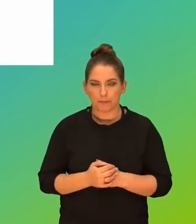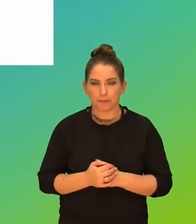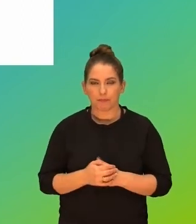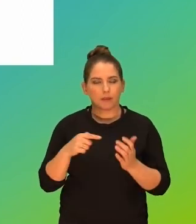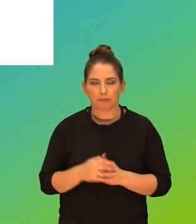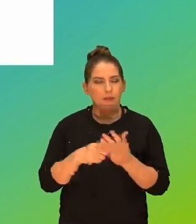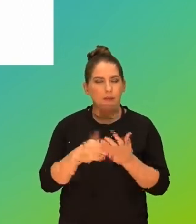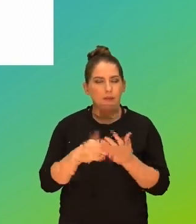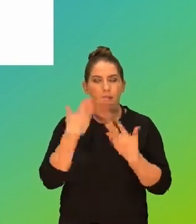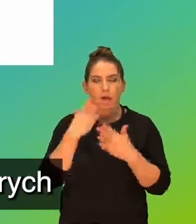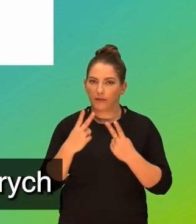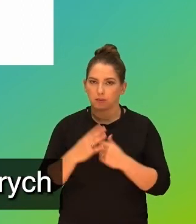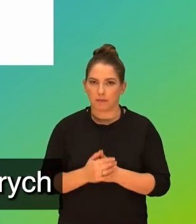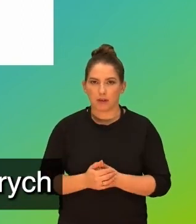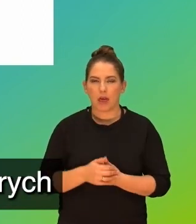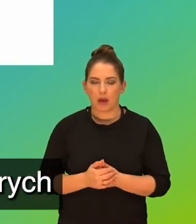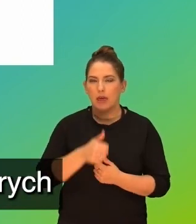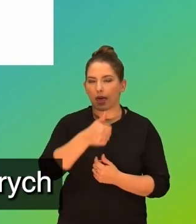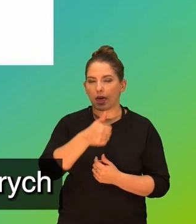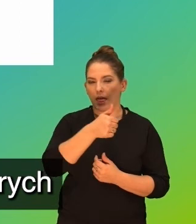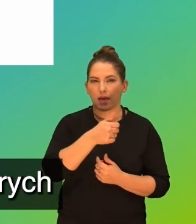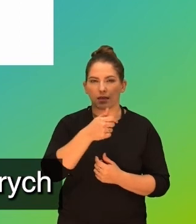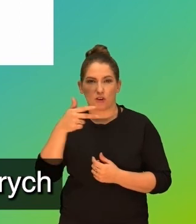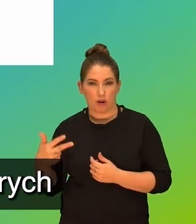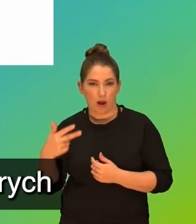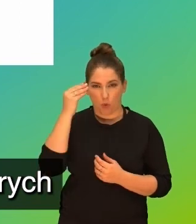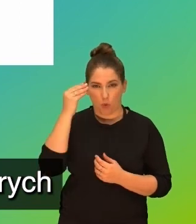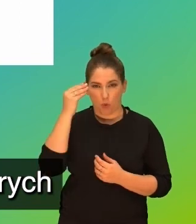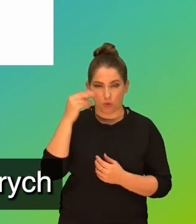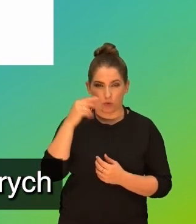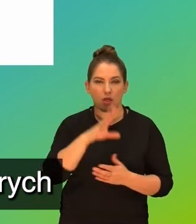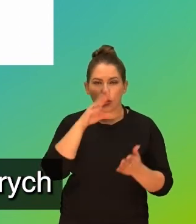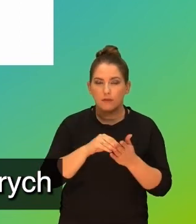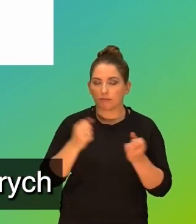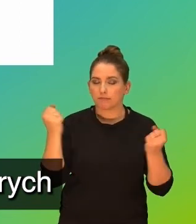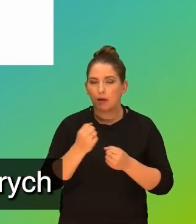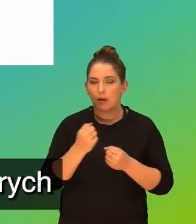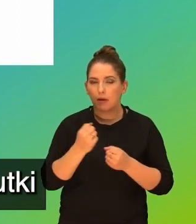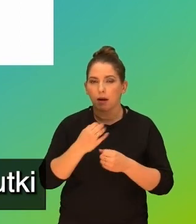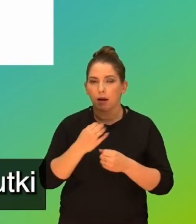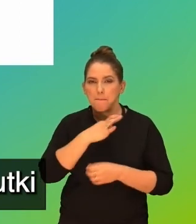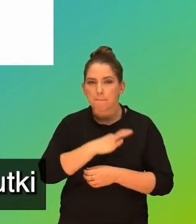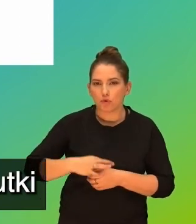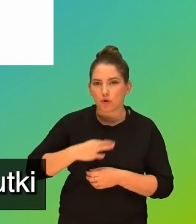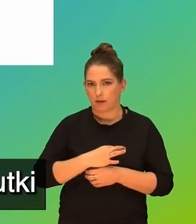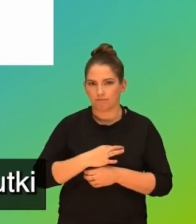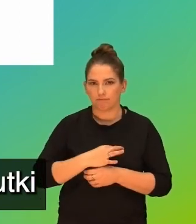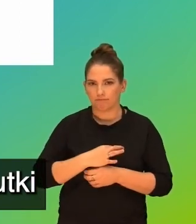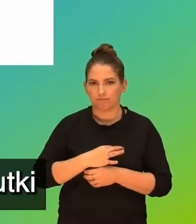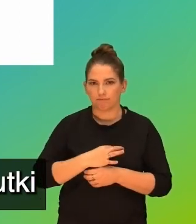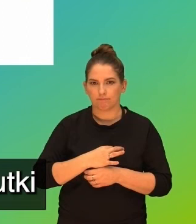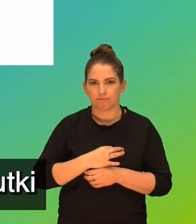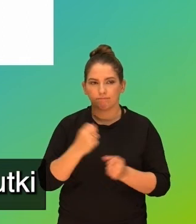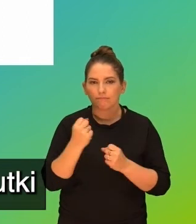To jest bardzo istotne. Jeden na trzech uczniów doświadcza bardzo trudnych, przykrych i długofalowych